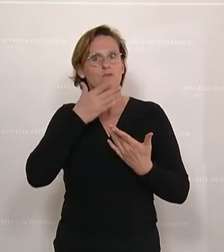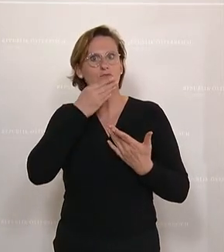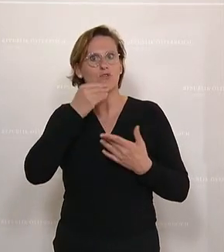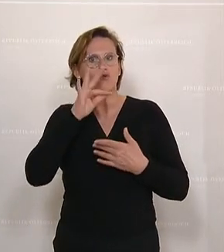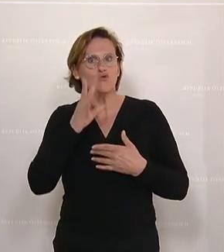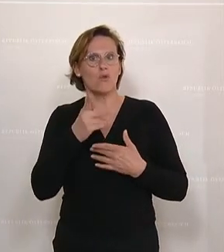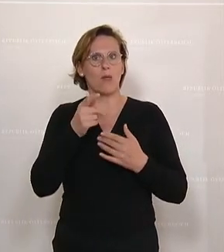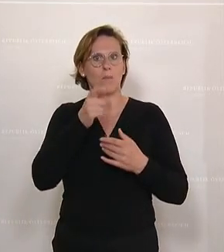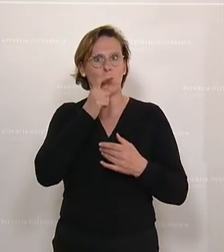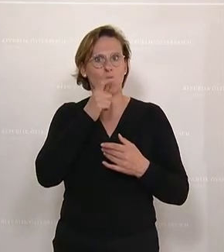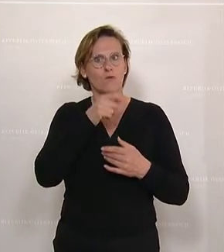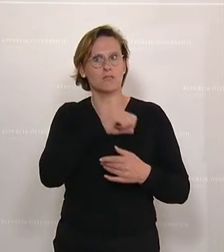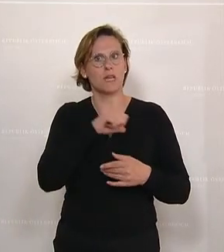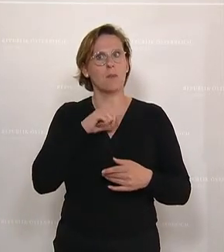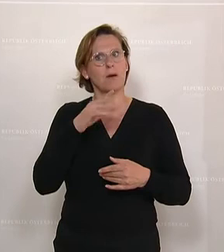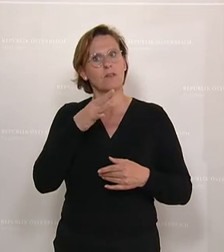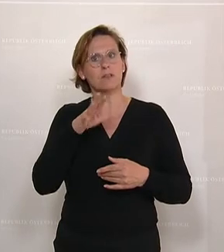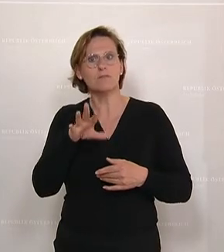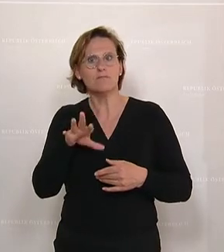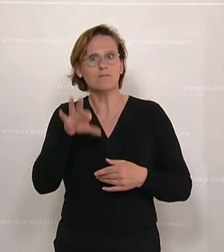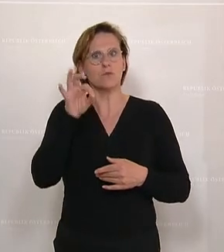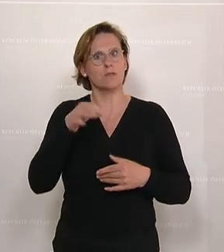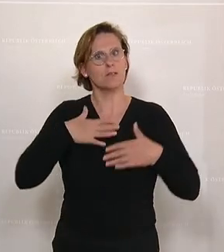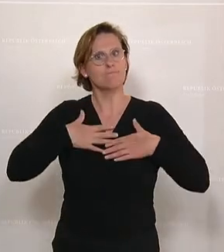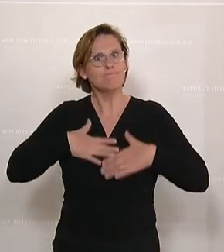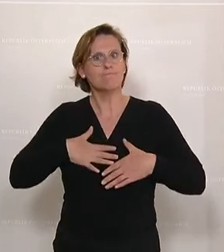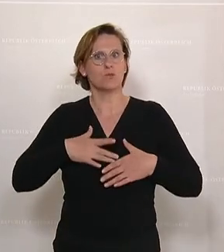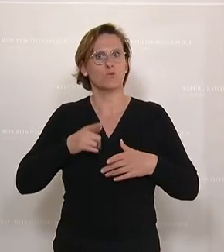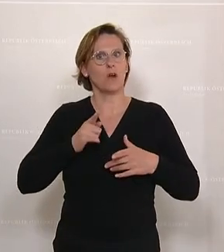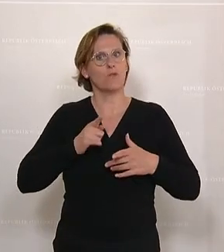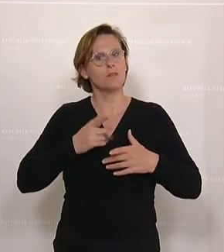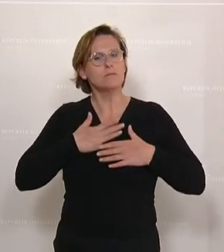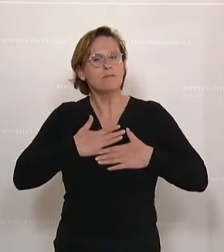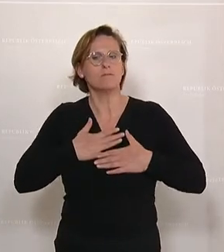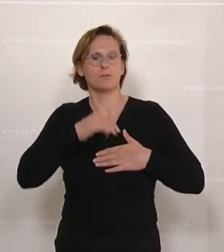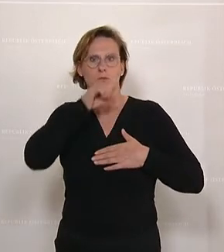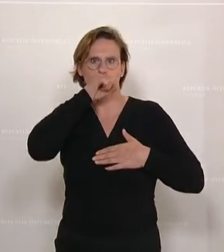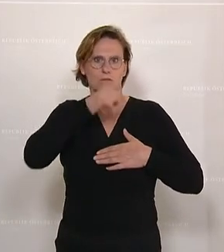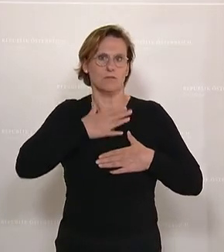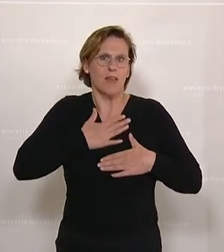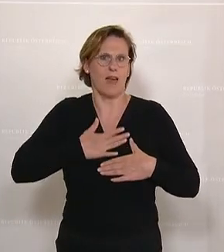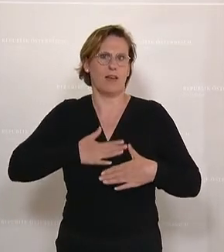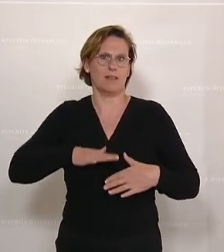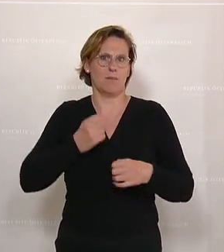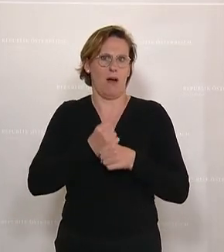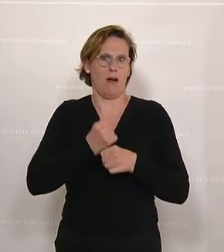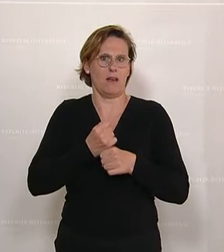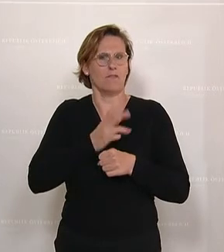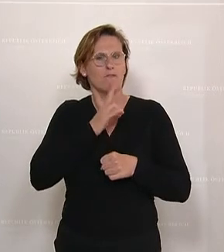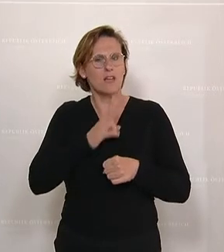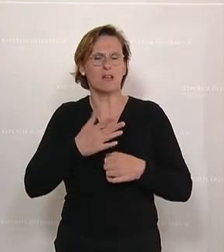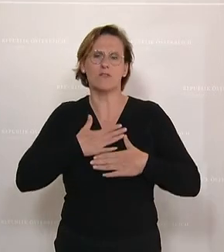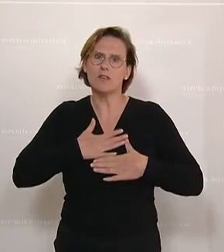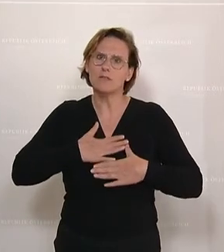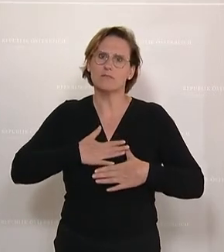wenn man sich ihn aussucht, eigentlich aus Überzeugung und aus Leidenschaft aussucht. Und den man gern ausübt und der wirklich erfüllend